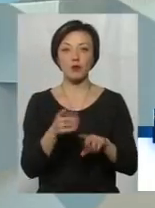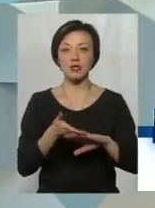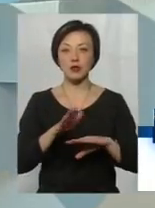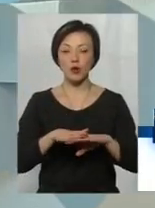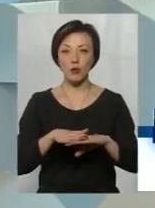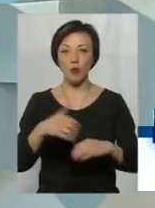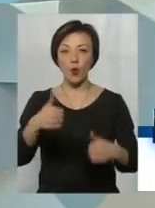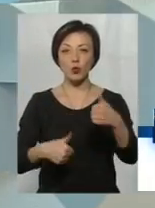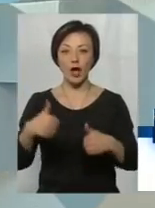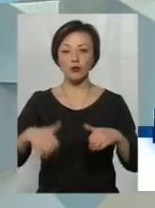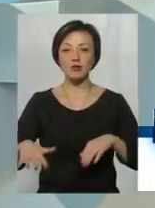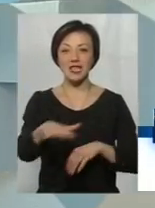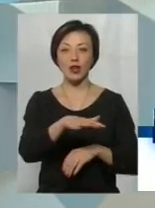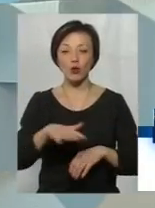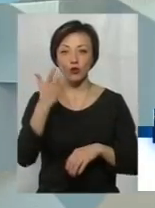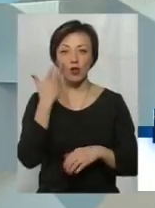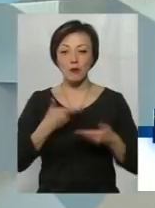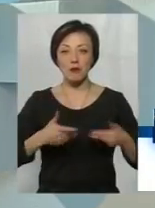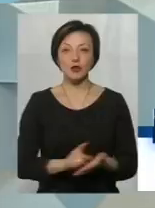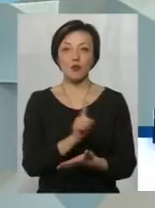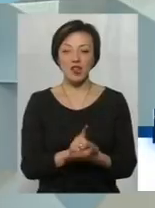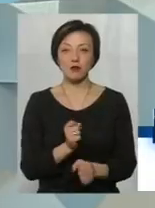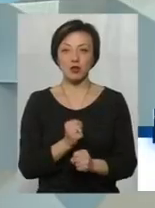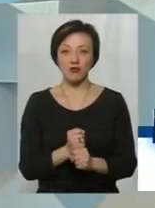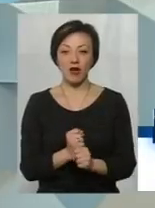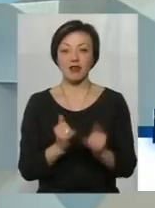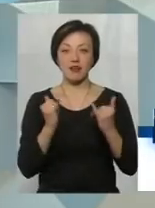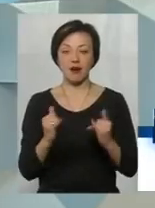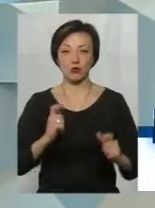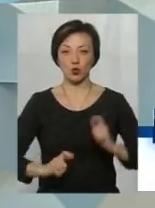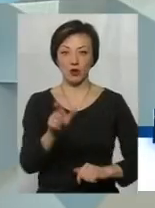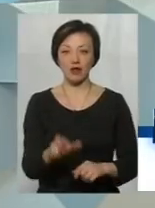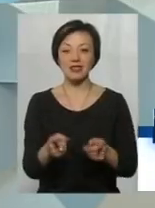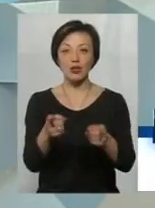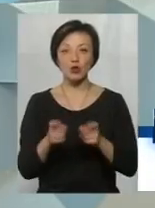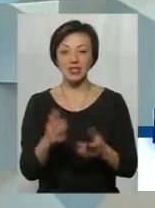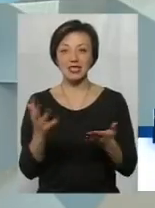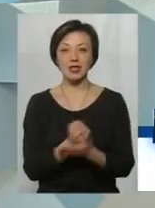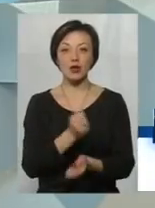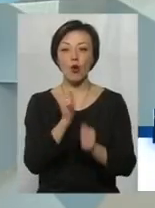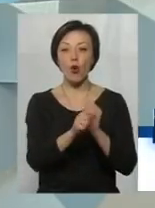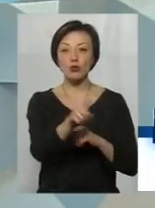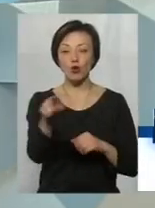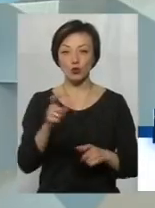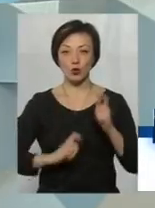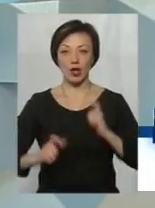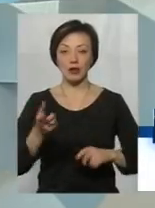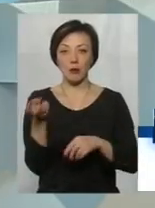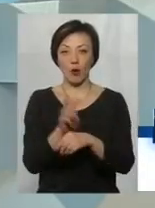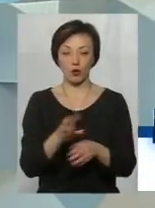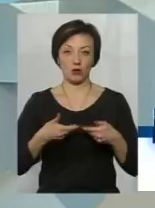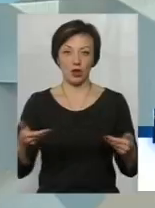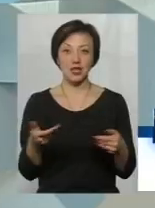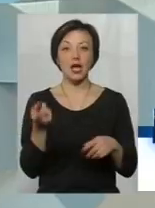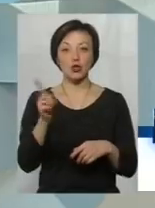конкурентному середовищі, коли ми зобов'язані працювати на студента для того, щоб залучити і знайти кожного студента, який приходить до нас.